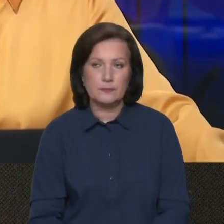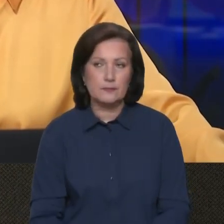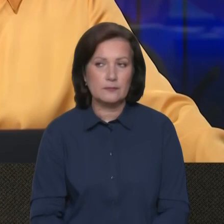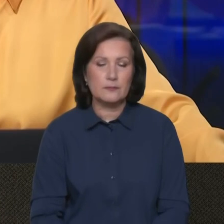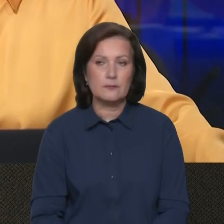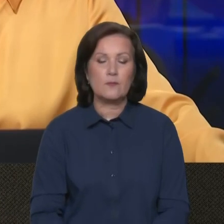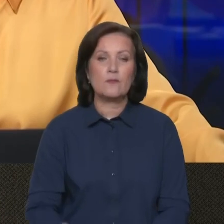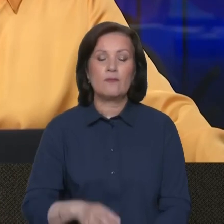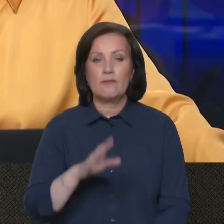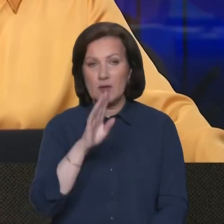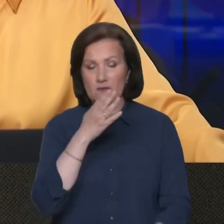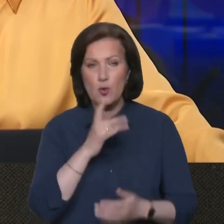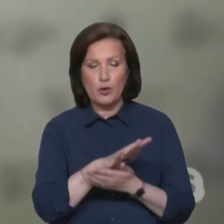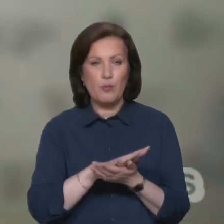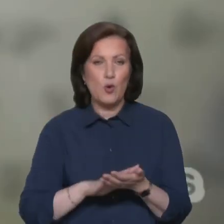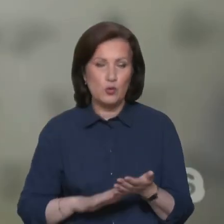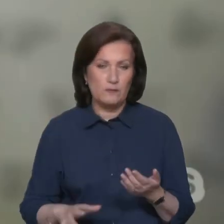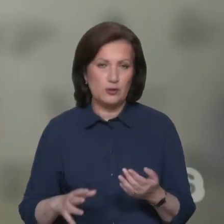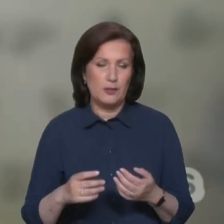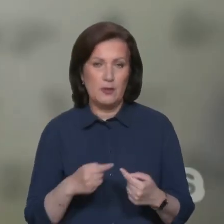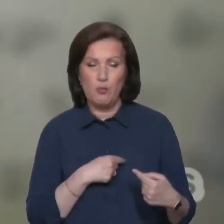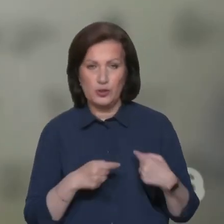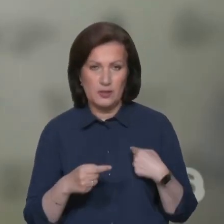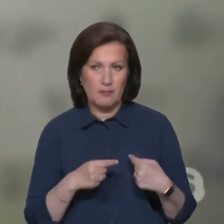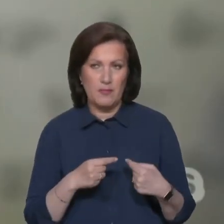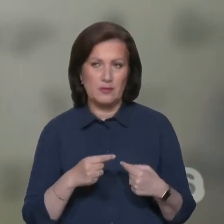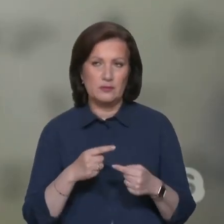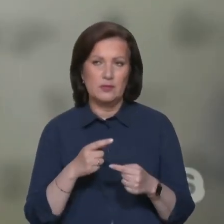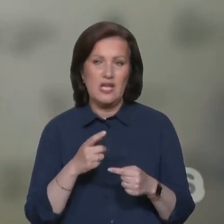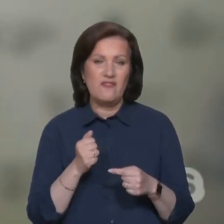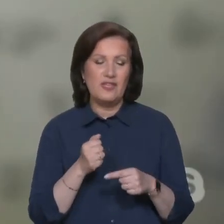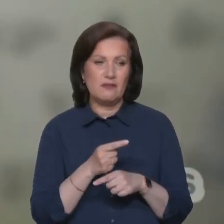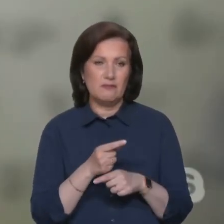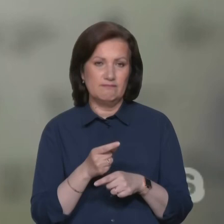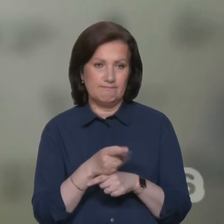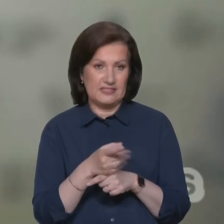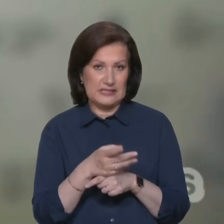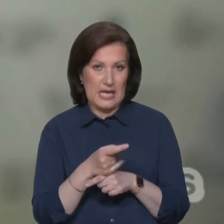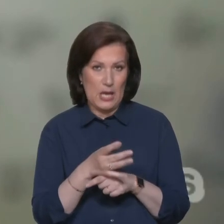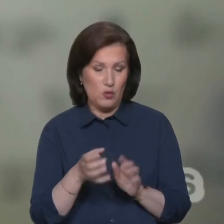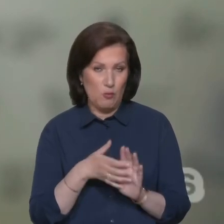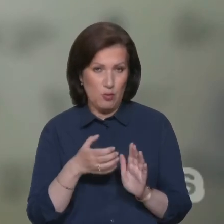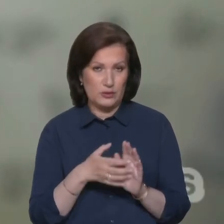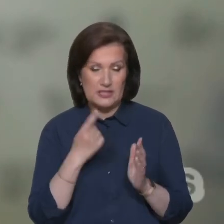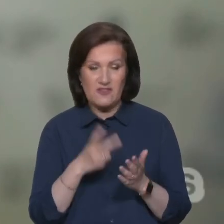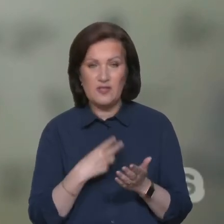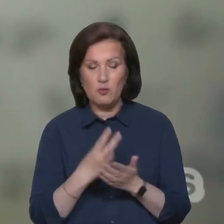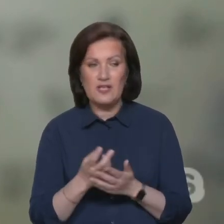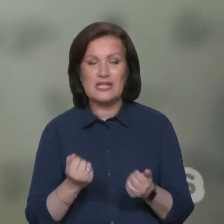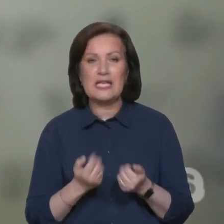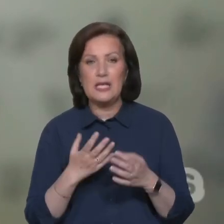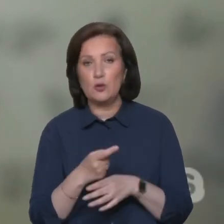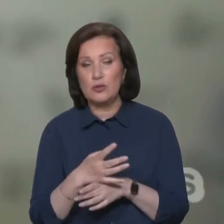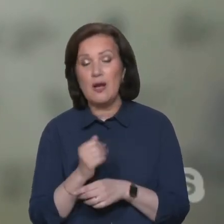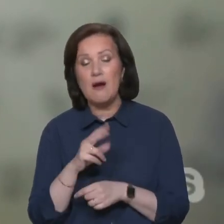На суші ворог продовжує потерпати від снарядового поводу. Це відбивається на кількості його обстріюв,